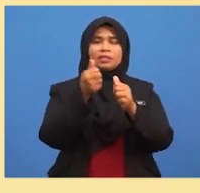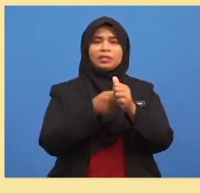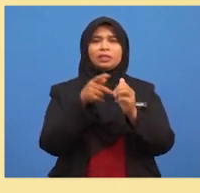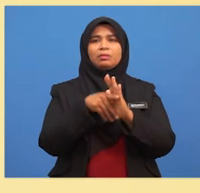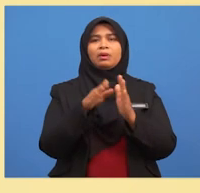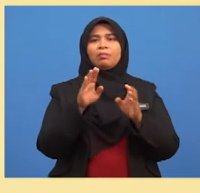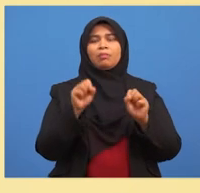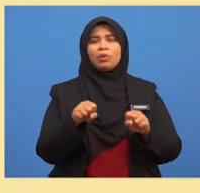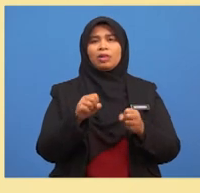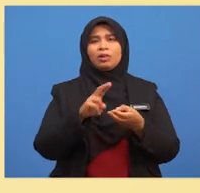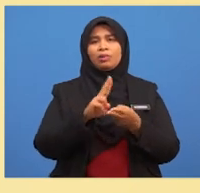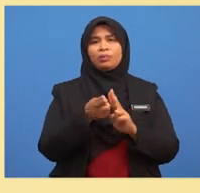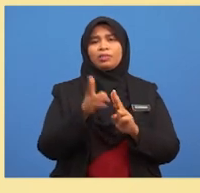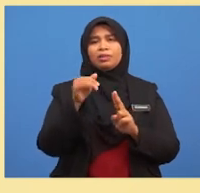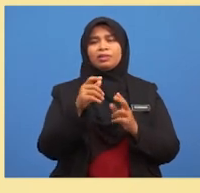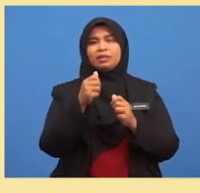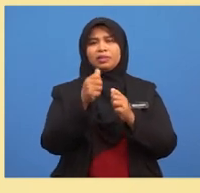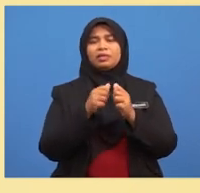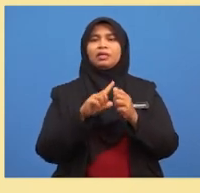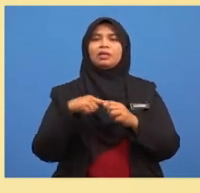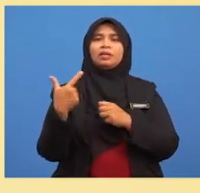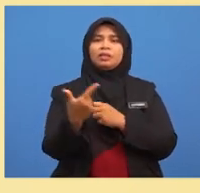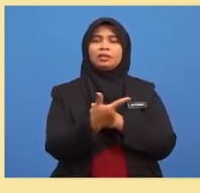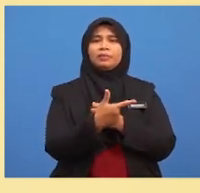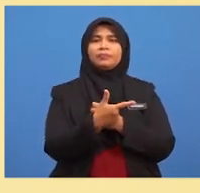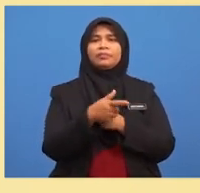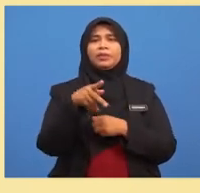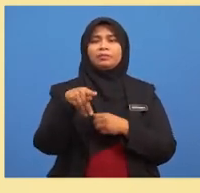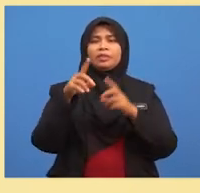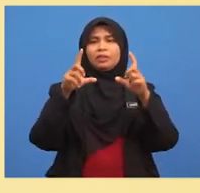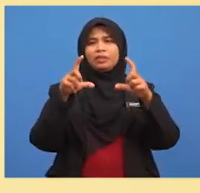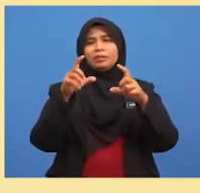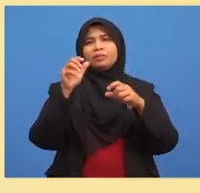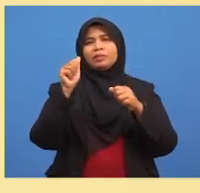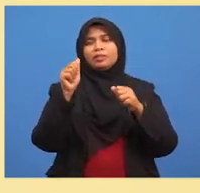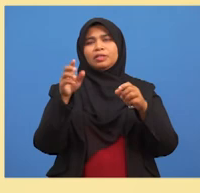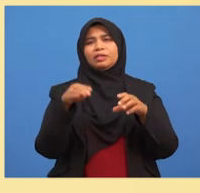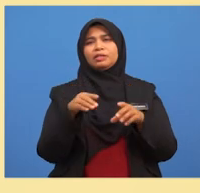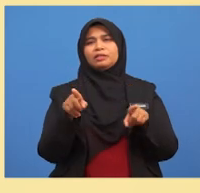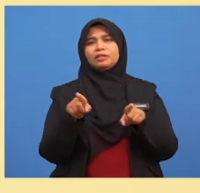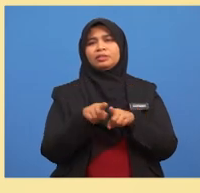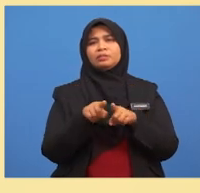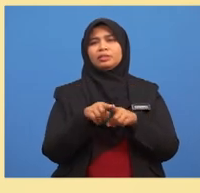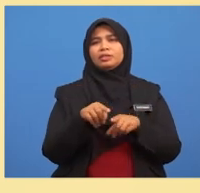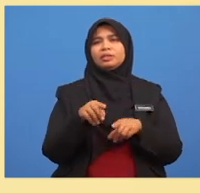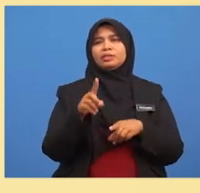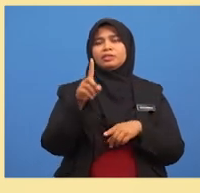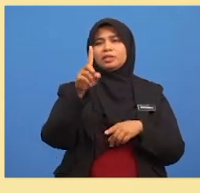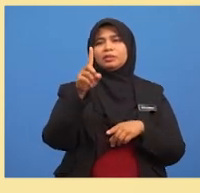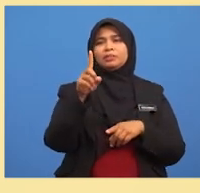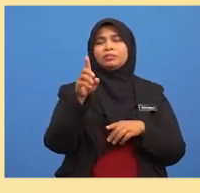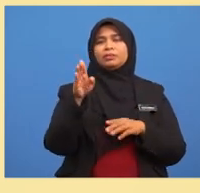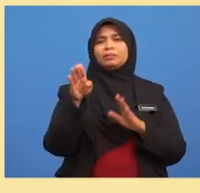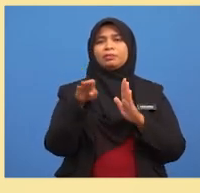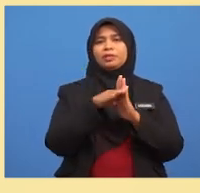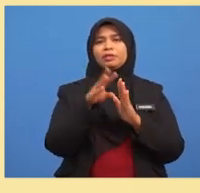terlibat P dalam kurungan A diganti dengan 1 per 6 Dan